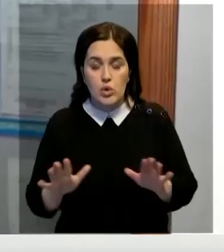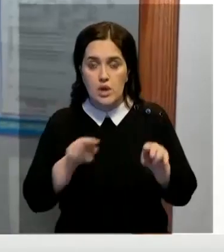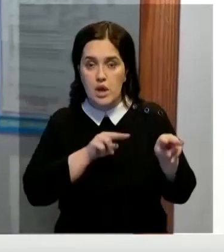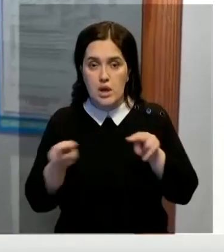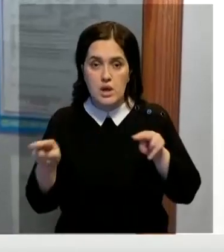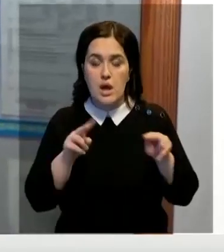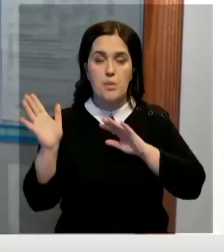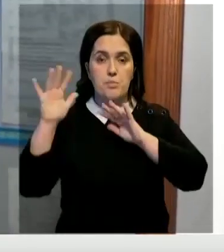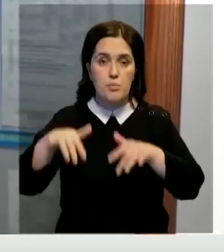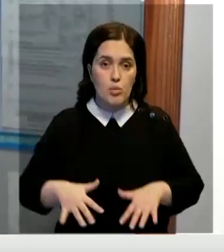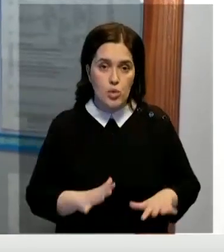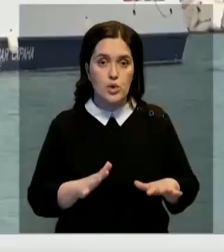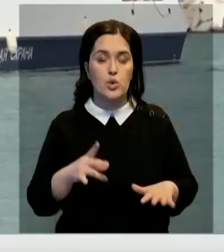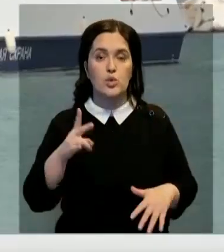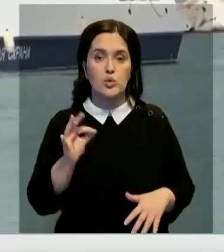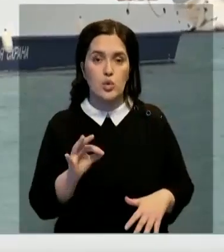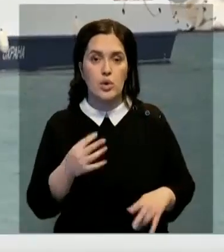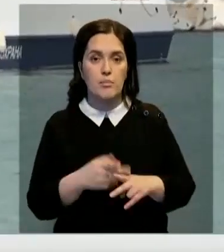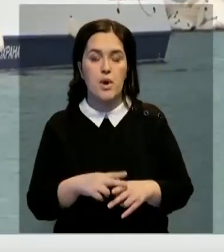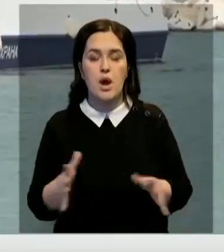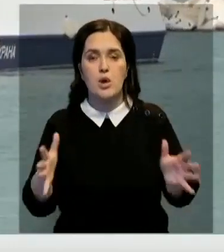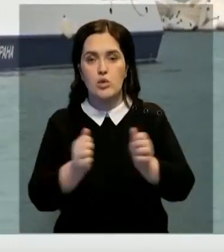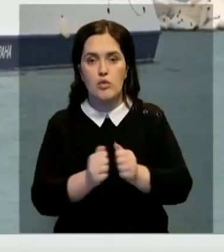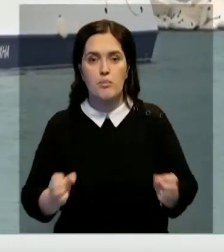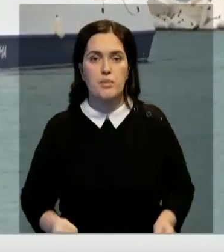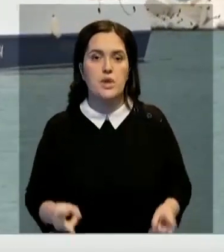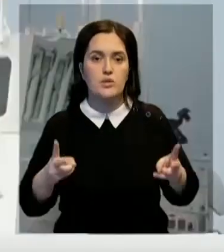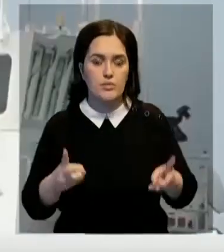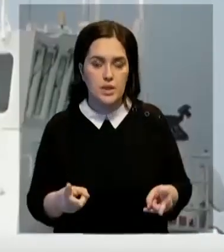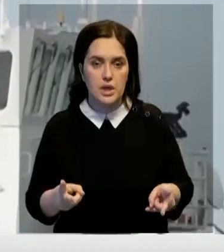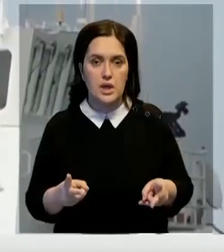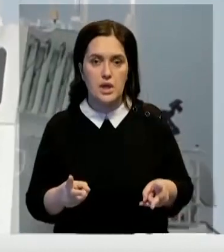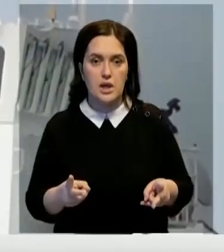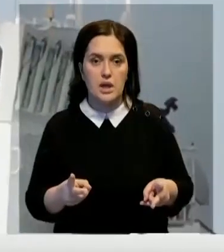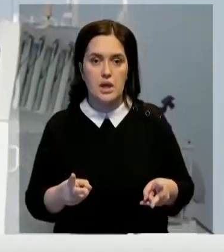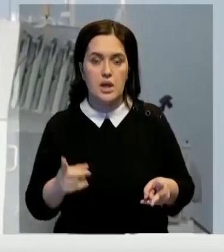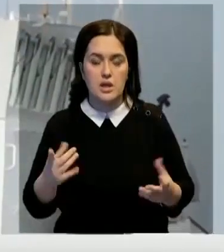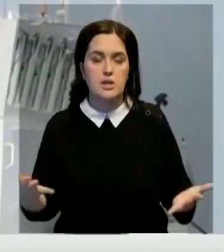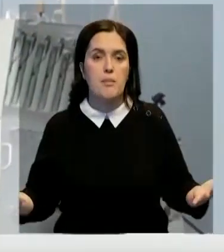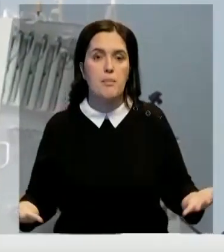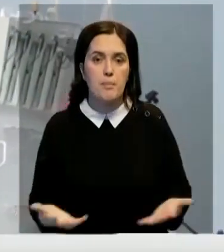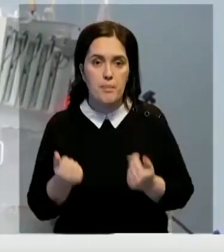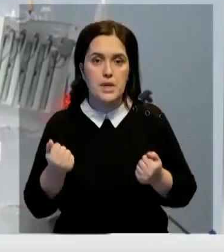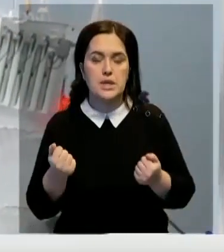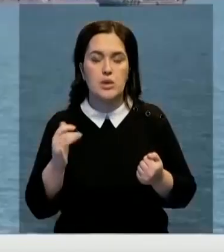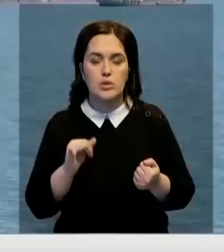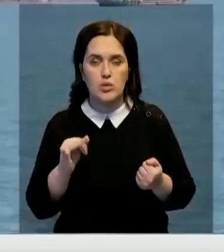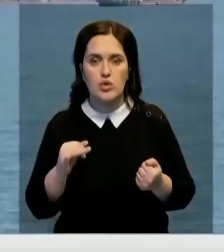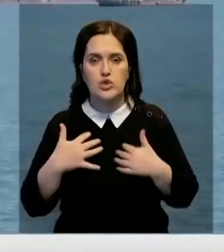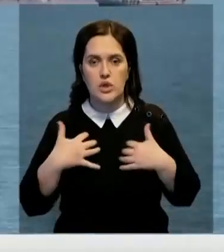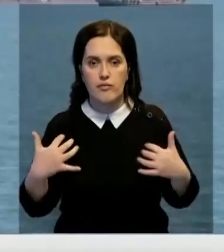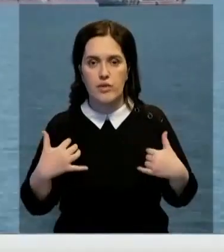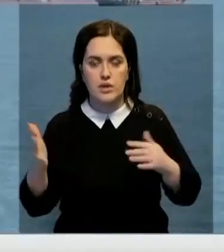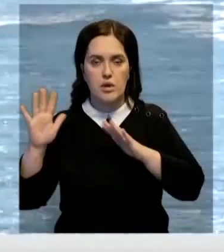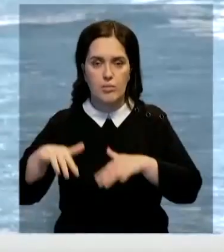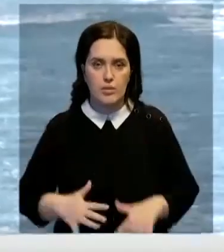морские рубежи нашей страны, но и ловят браконьеров, отмечает юный мореплаватель. А значит, спасают и обитателей Каспия. Тимур